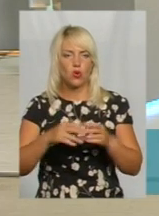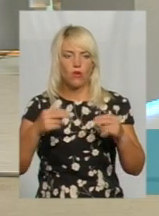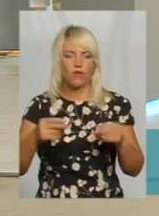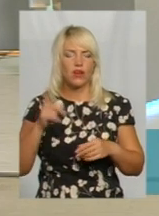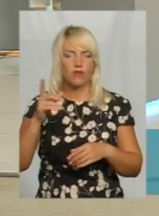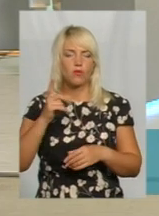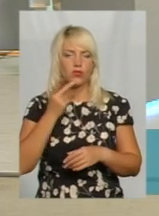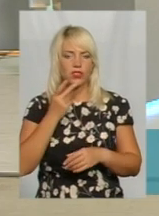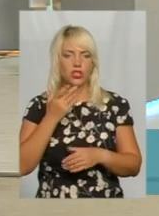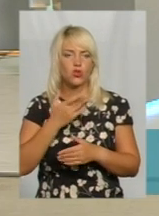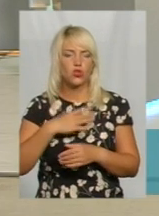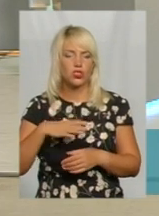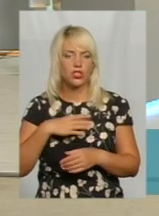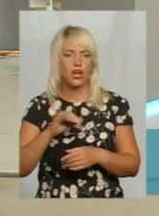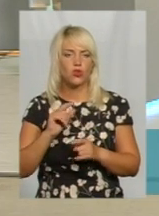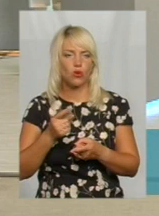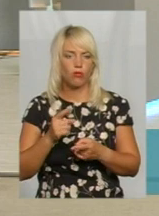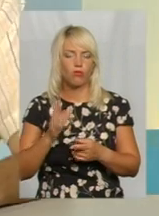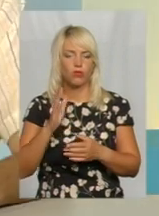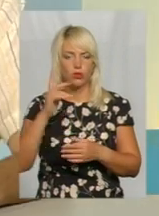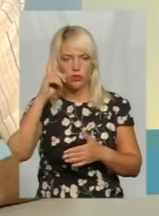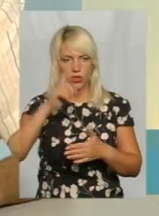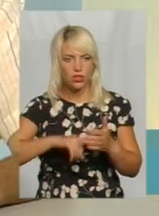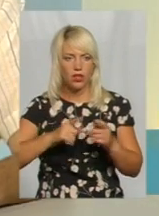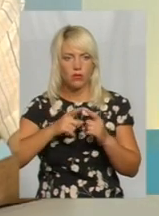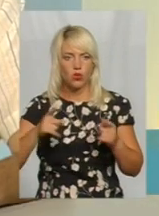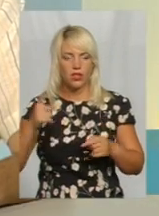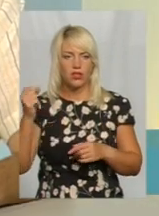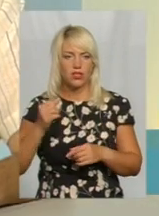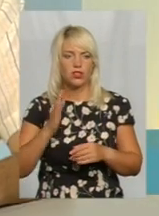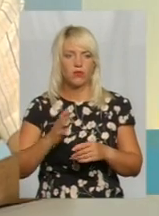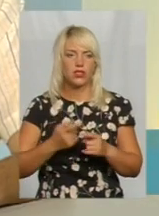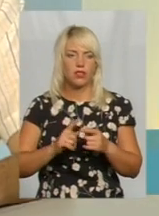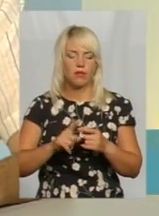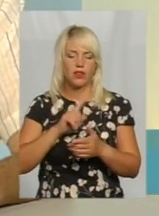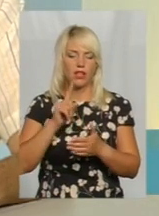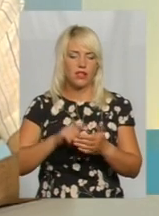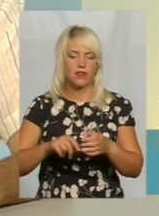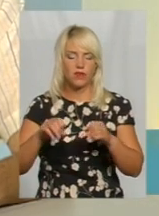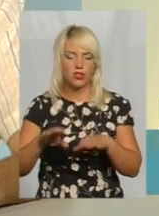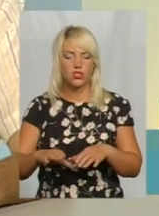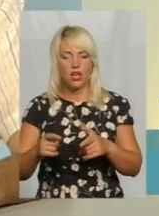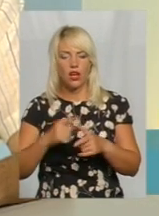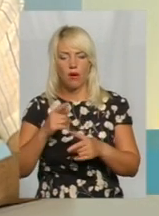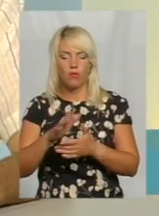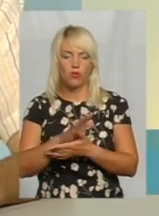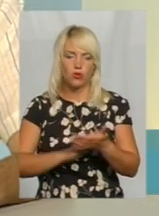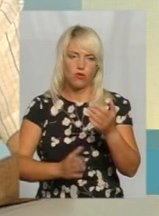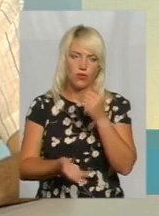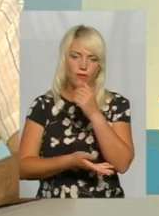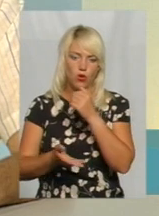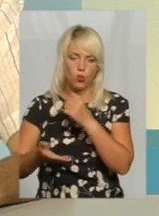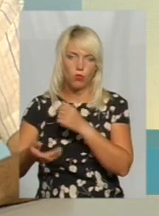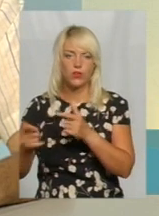чекають. Тому буде надіяти, що протягом тижня це питання буде вирішено. Або продовжуємо далі роботу, або не продовжуємо. Хоча